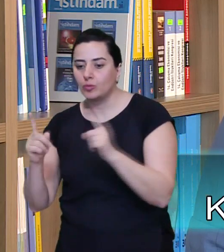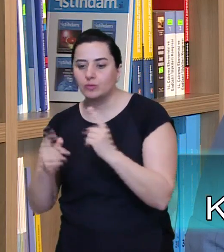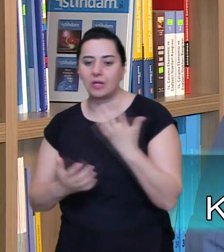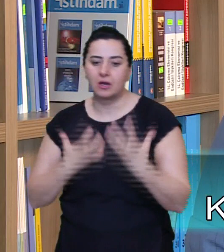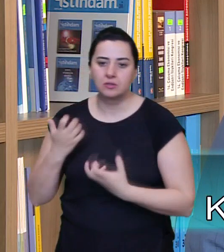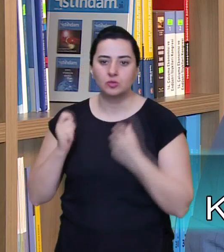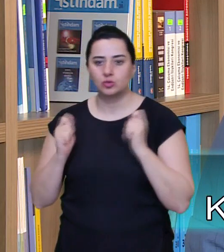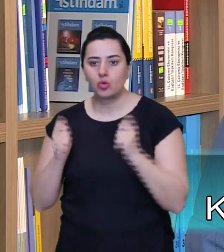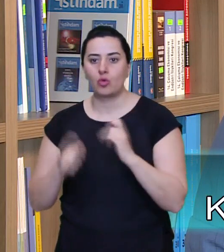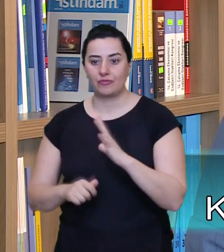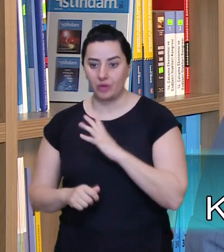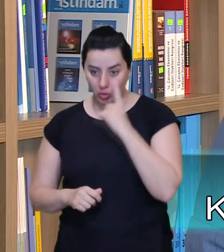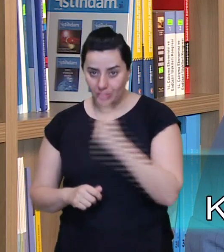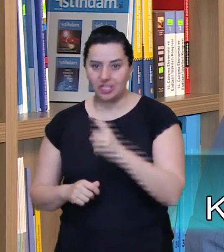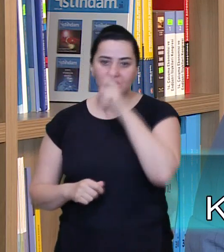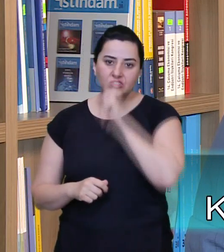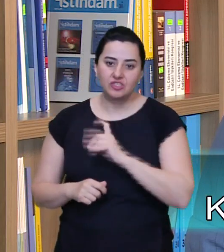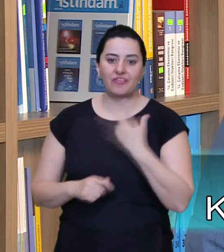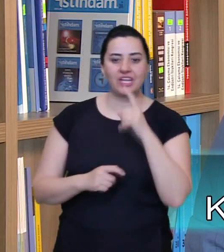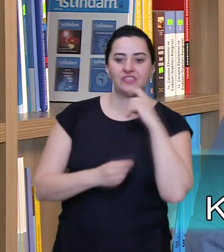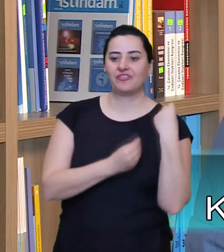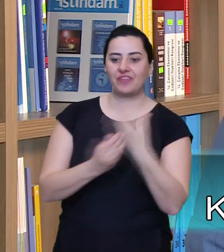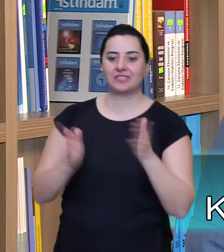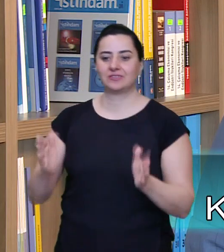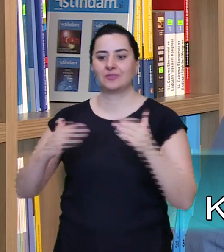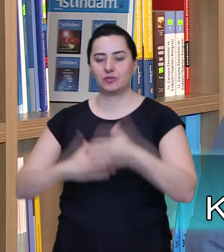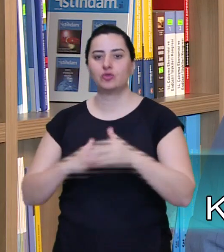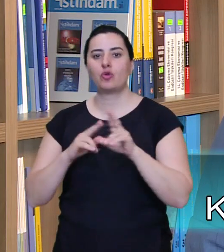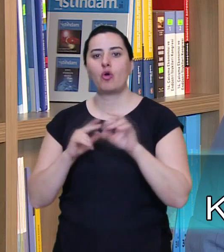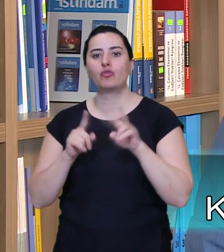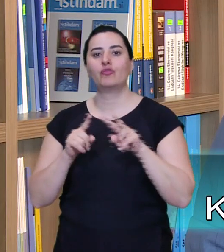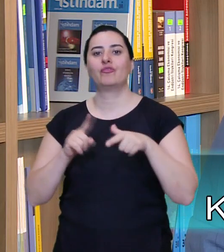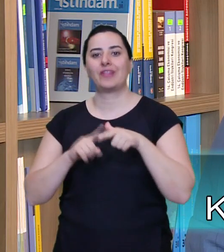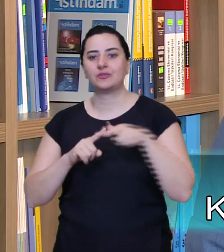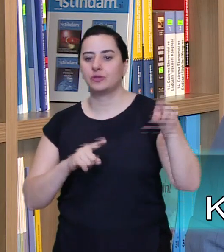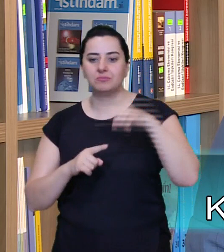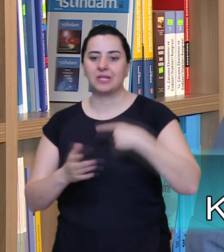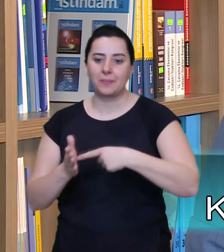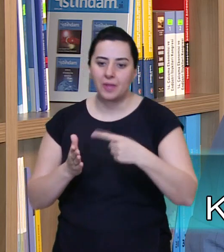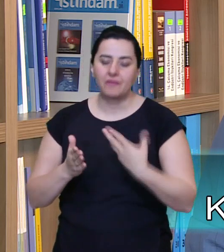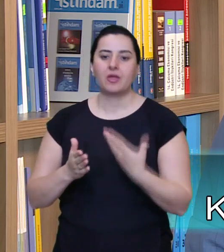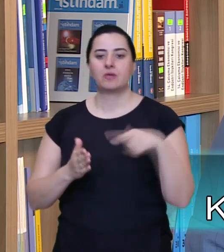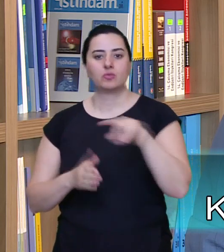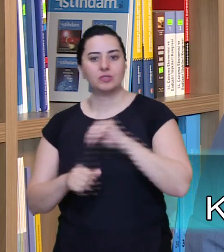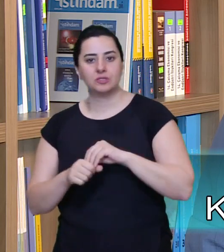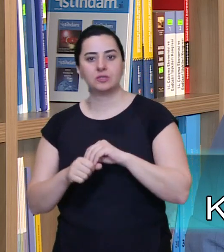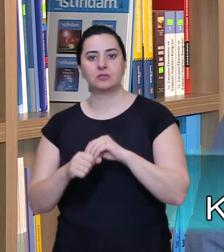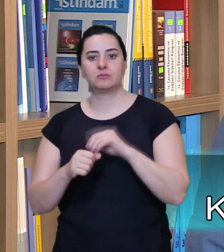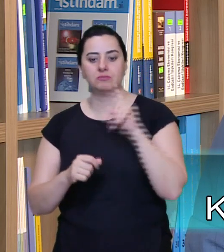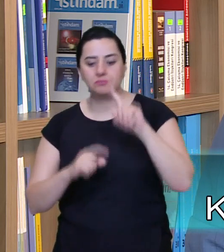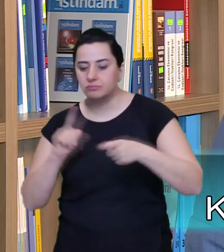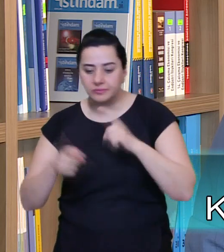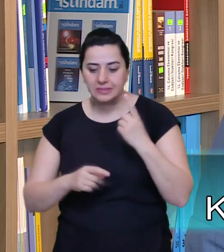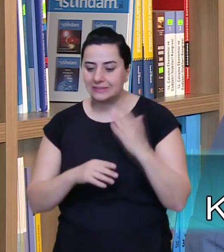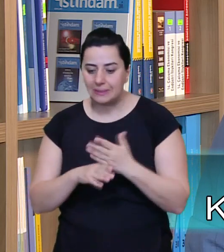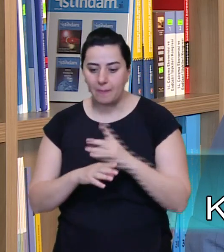ileri gelen zorlayıcı sebeplerin varlığının işçi ve işveren sendikaları konfederasyonlarınca iddia edilmesi veya bu yönde